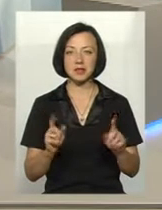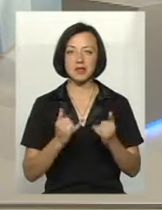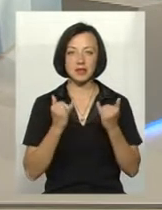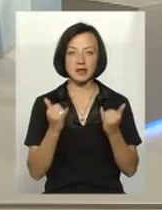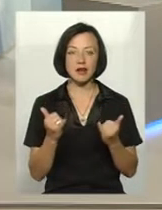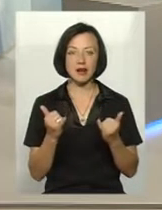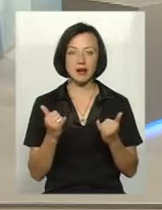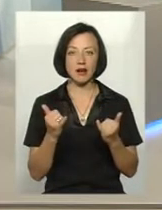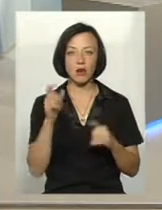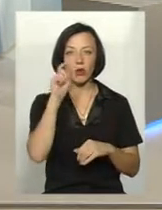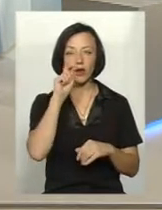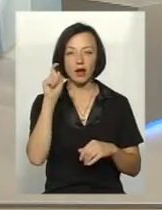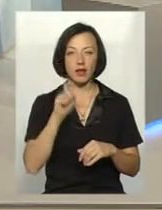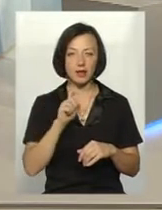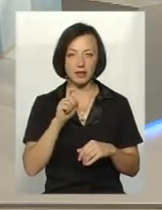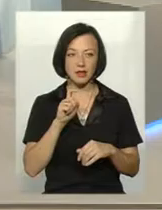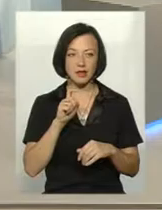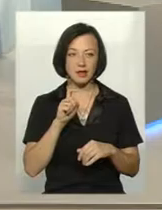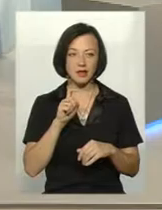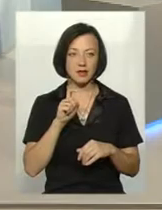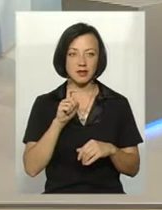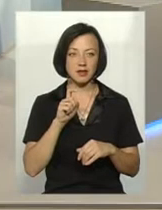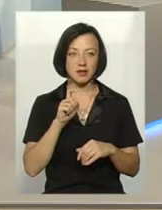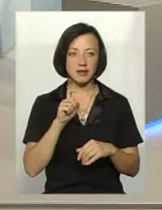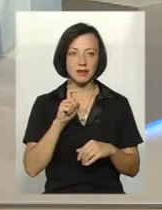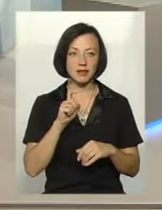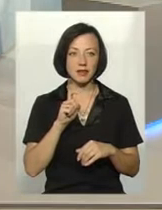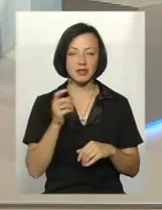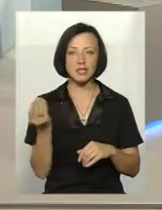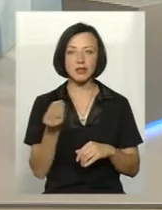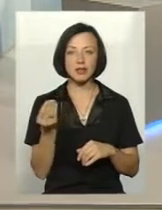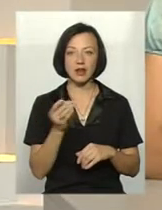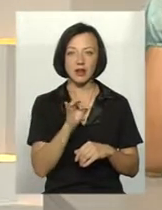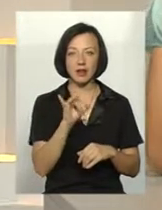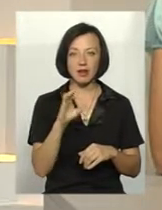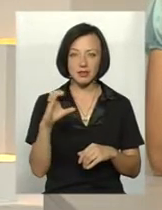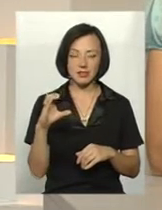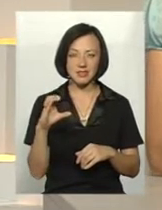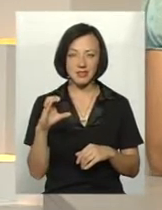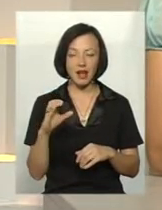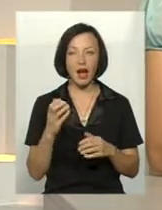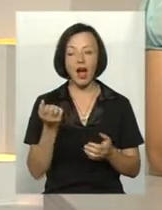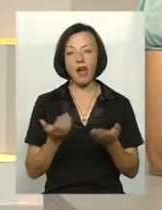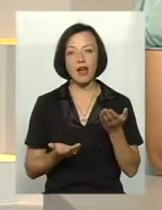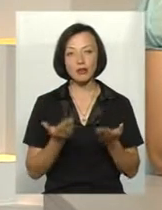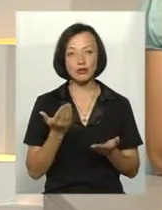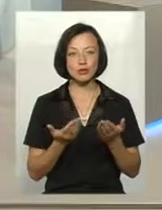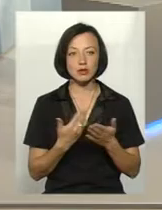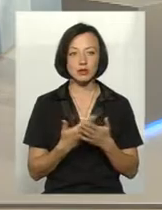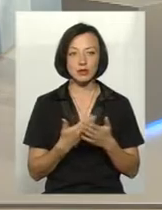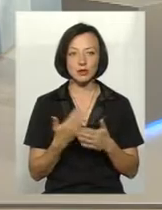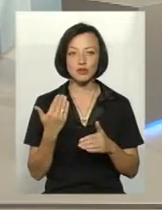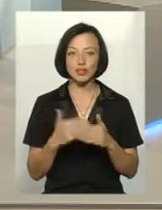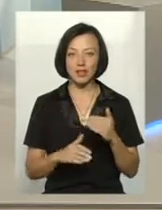України зернові криз а якщо вже